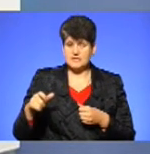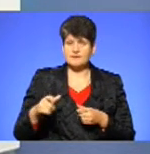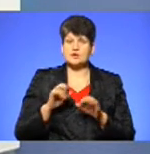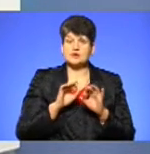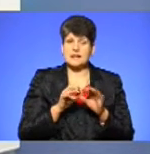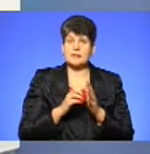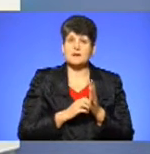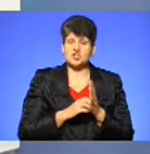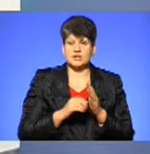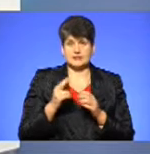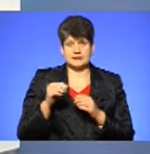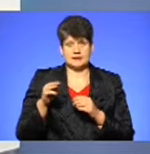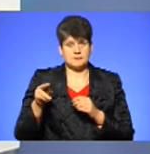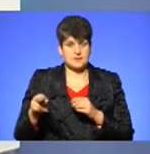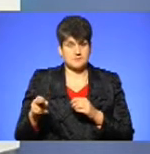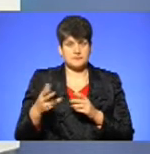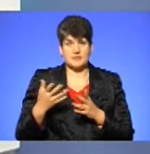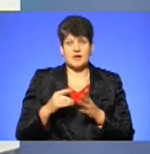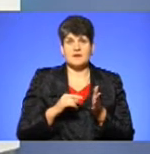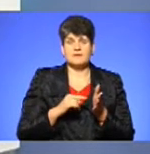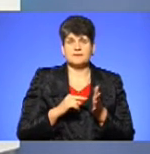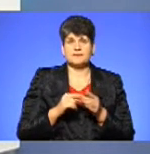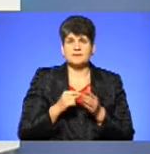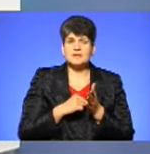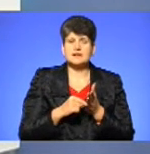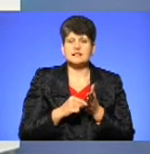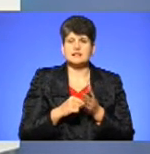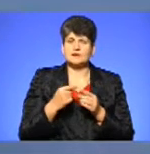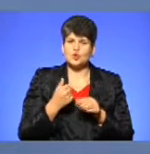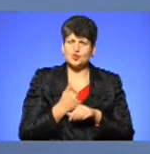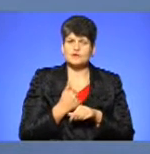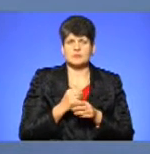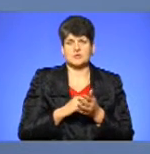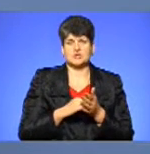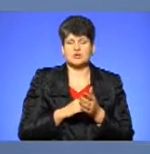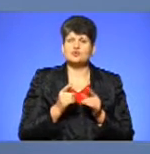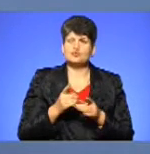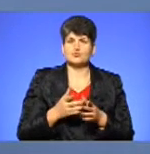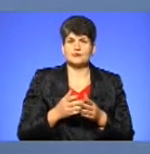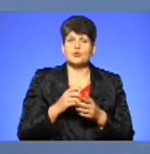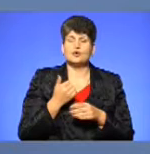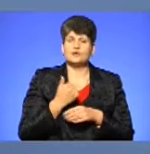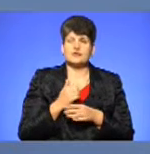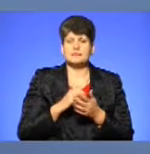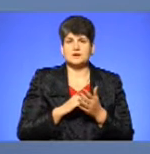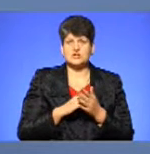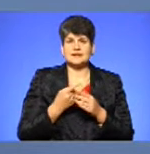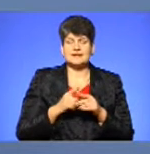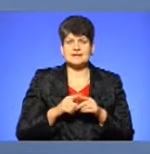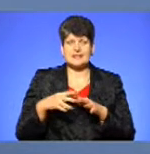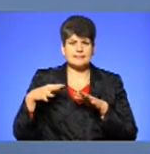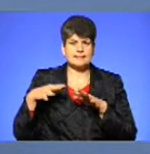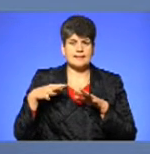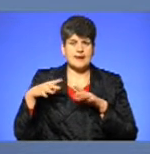ДТП, але ви окреміть основні причини. От чому? Основними причинами ДТП – це є наїсна пішохода,